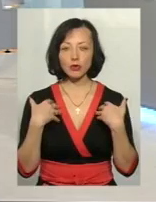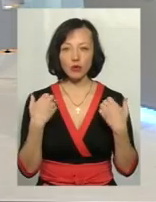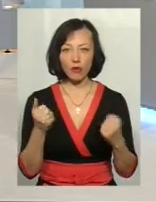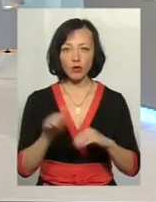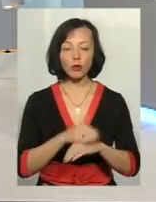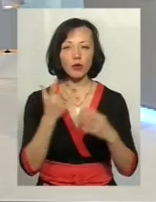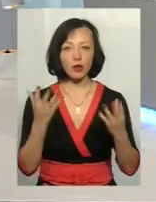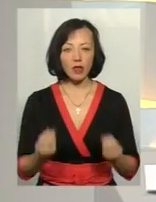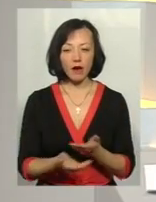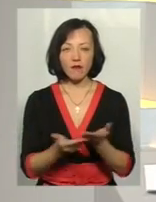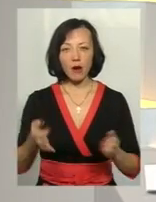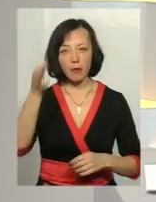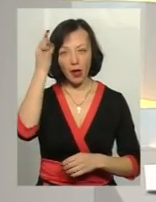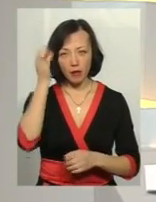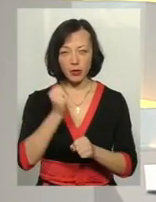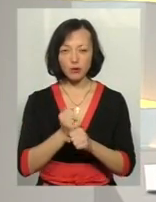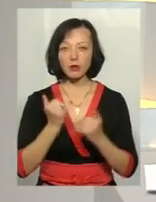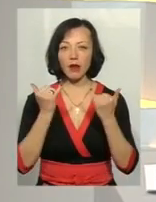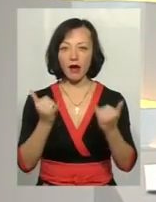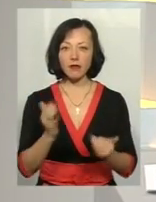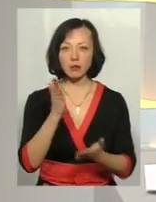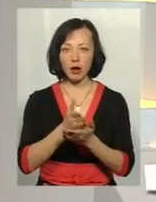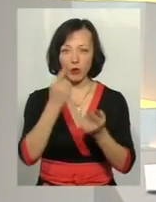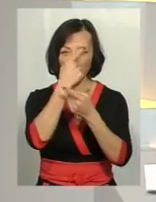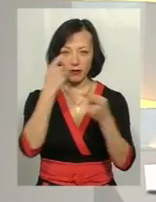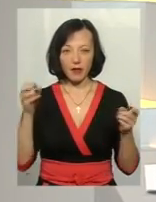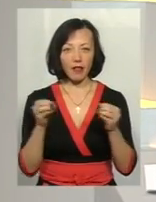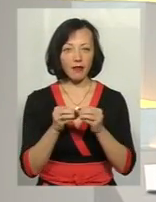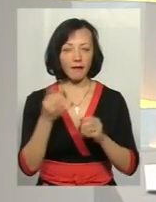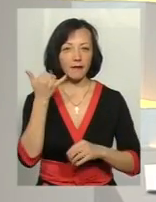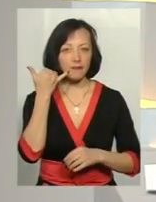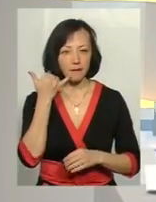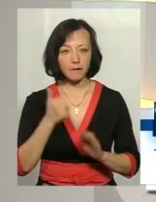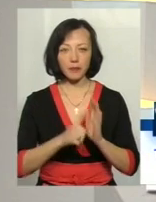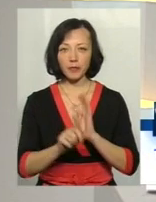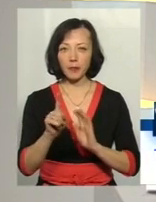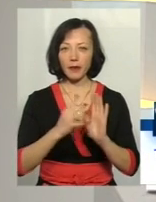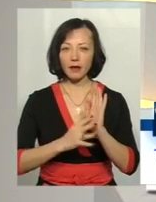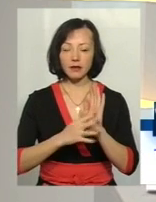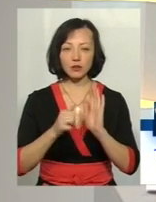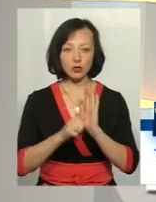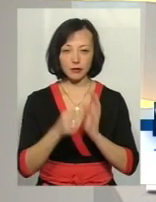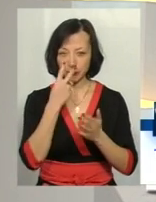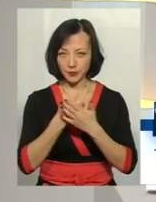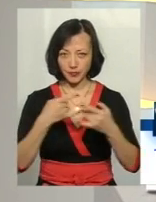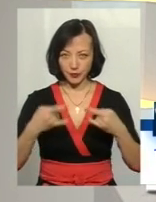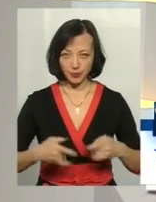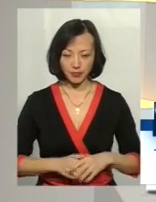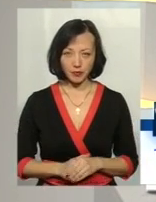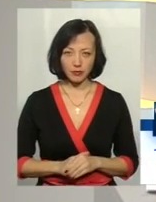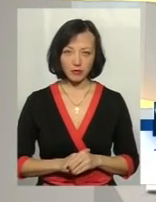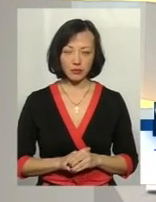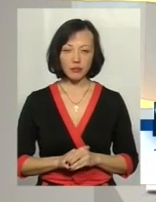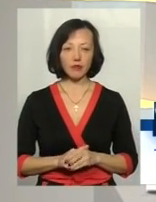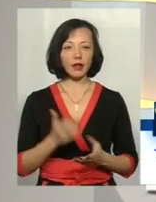Глядачам нагадую, що ми працюємо для вас у прямому ефірі. Телефони зміни 61 90 60, 61 90 60.